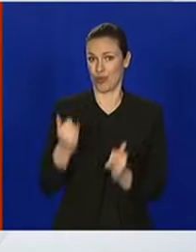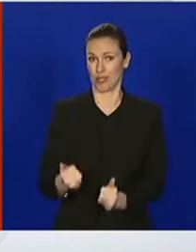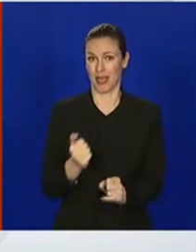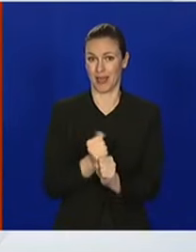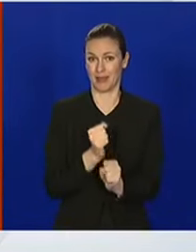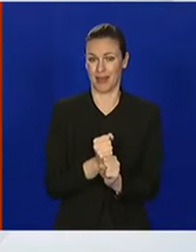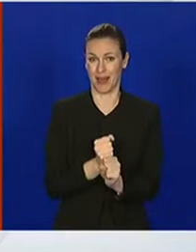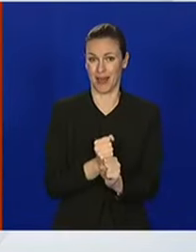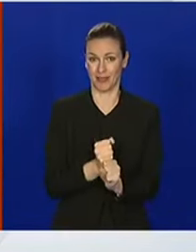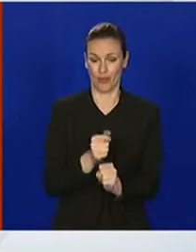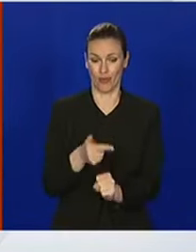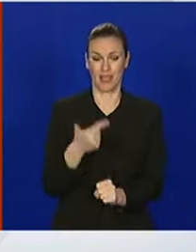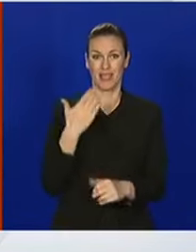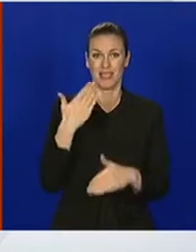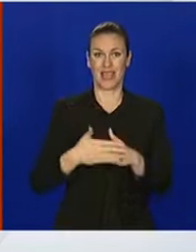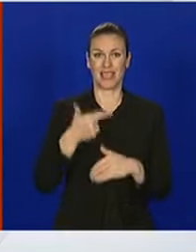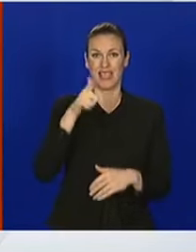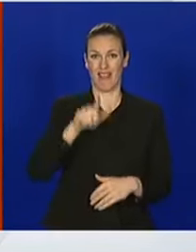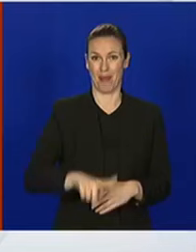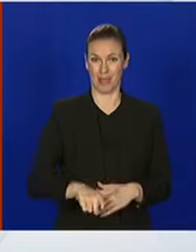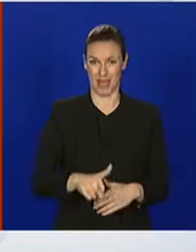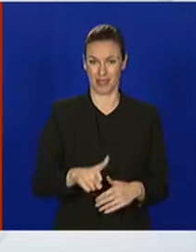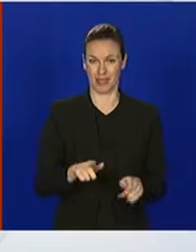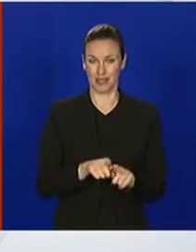ova dva zadnja mjeseca.